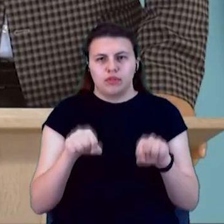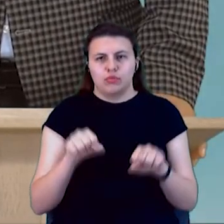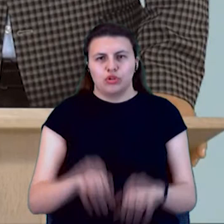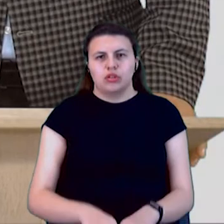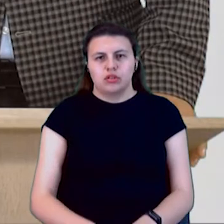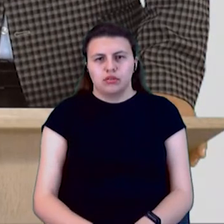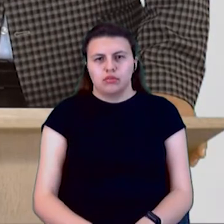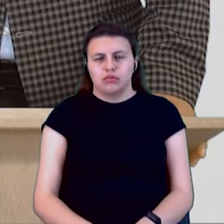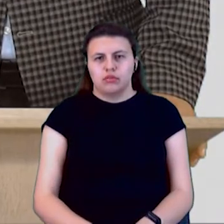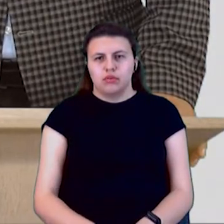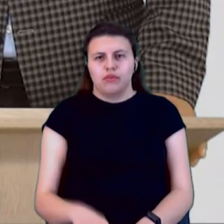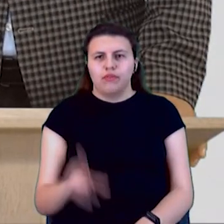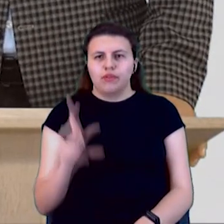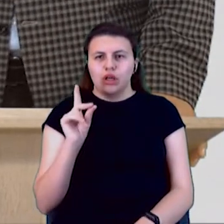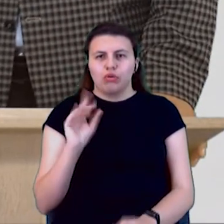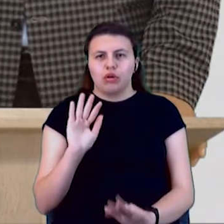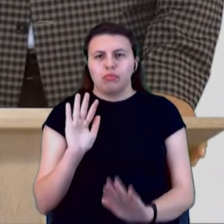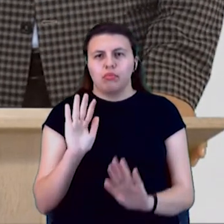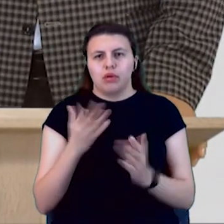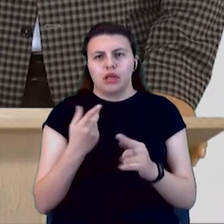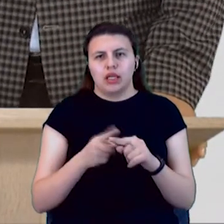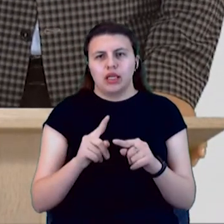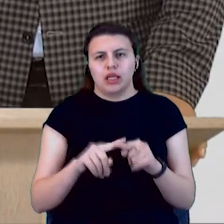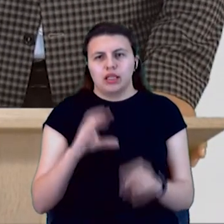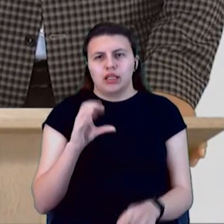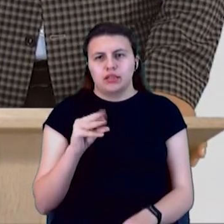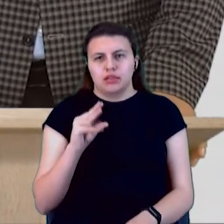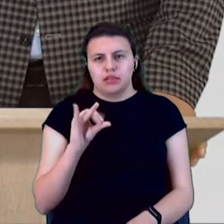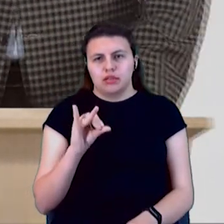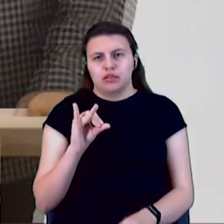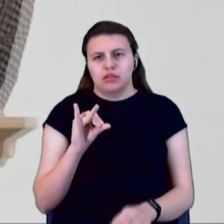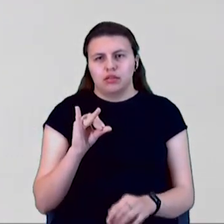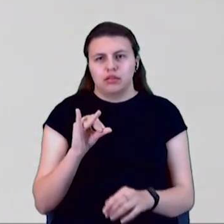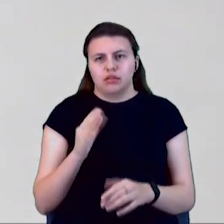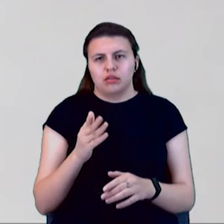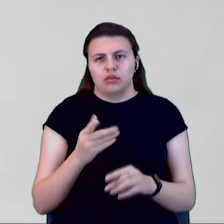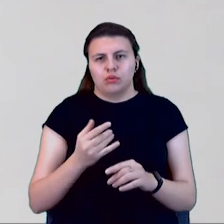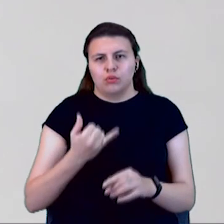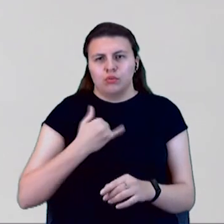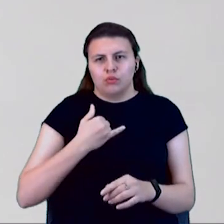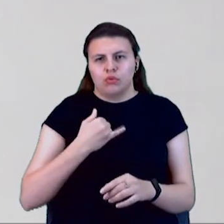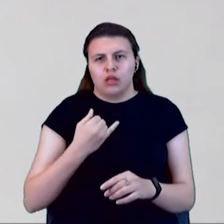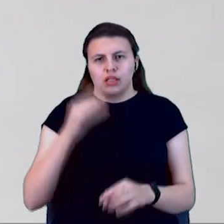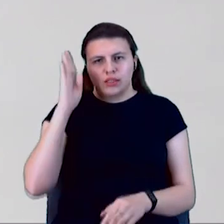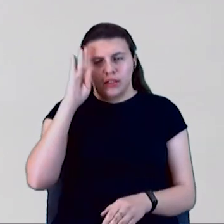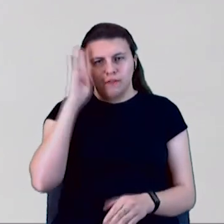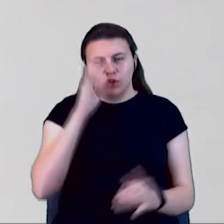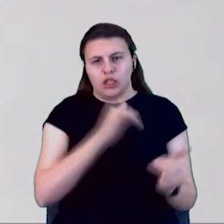Другий момент – це сети. У нас дуже зношені сети, як варіант – це водоканал, це